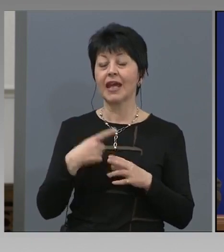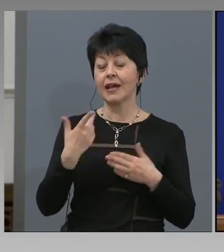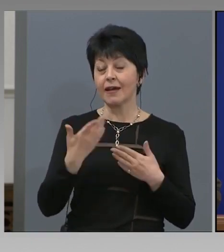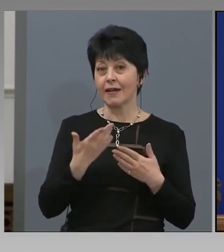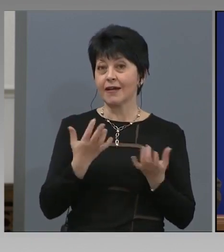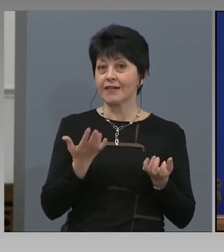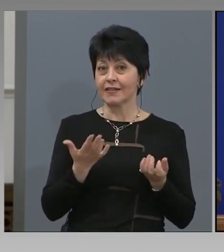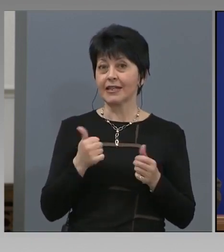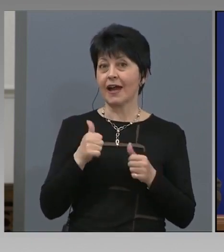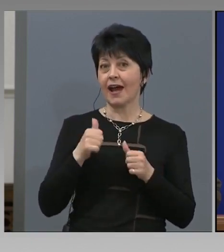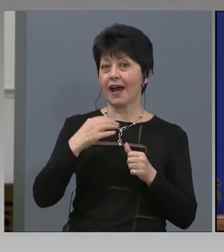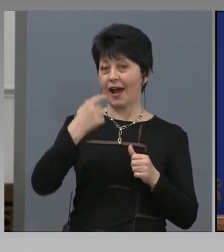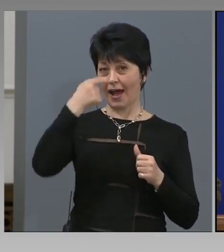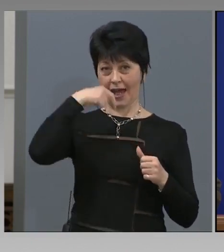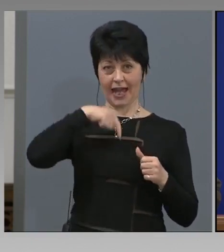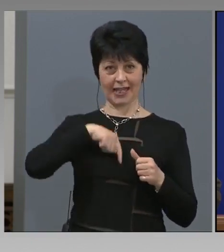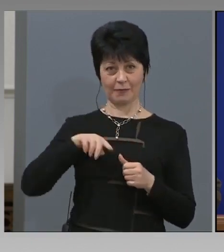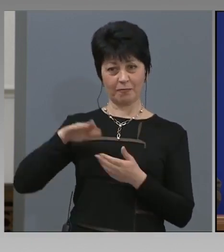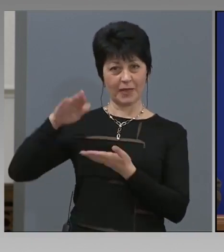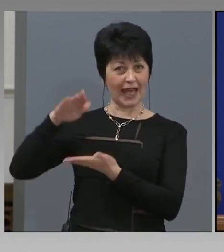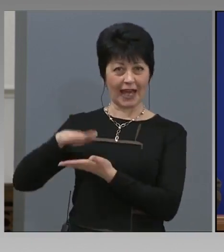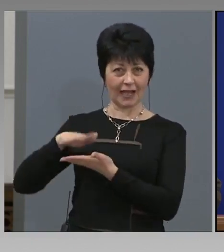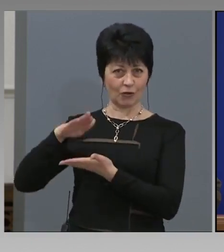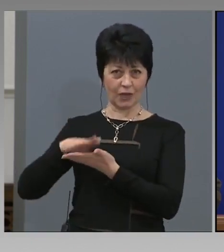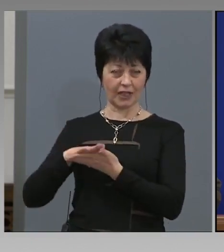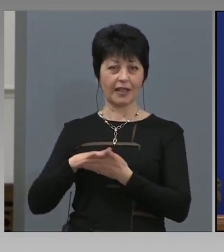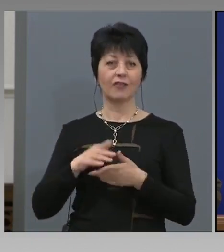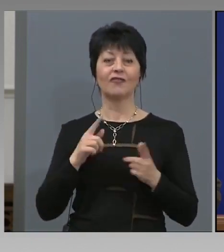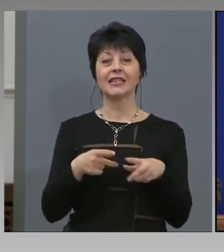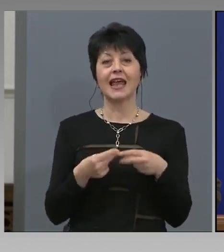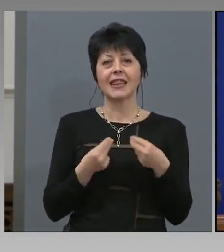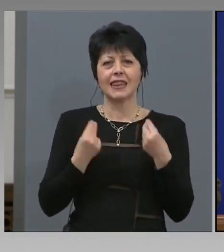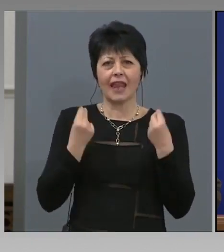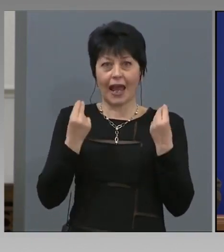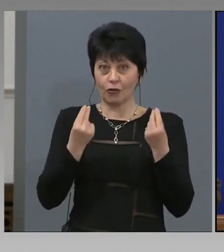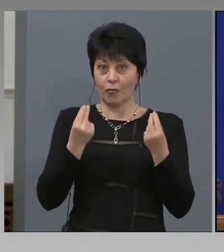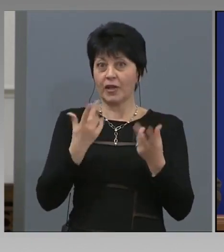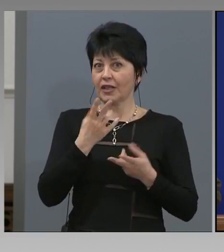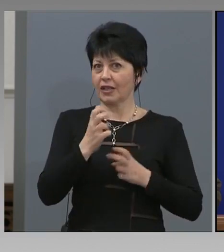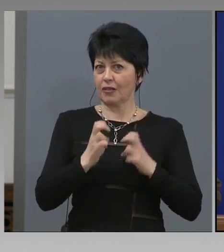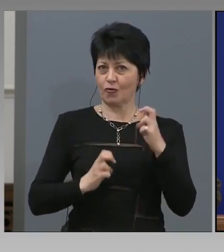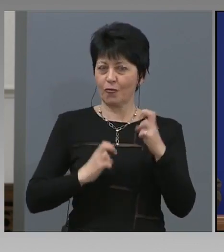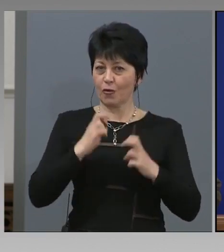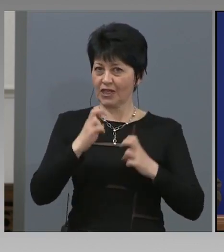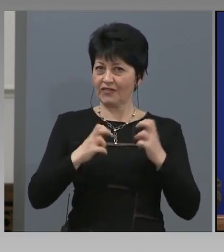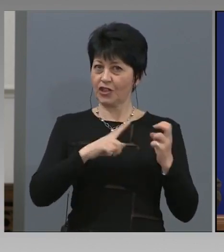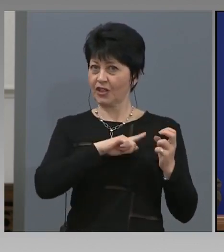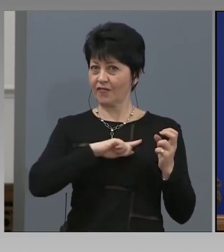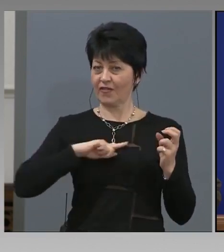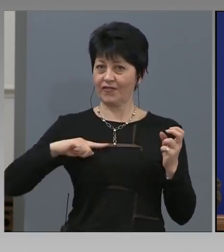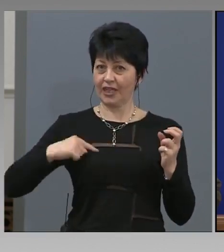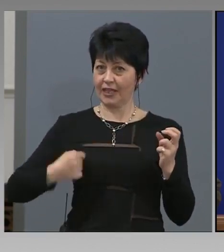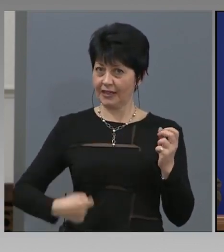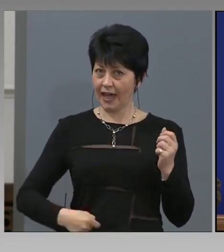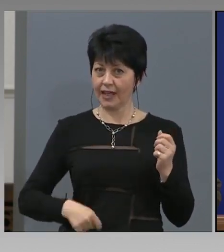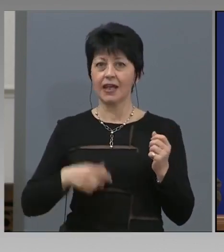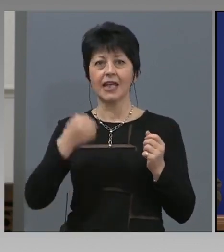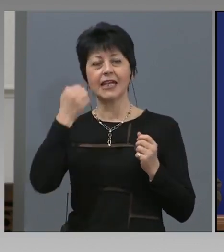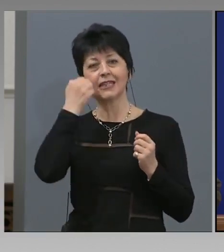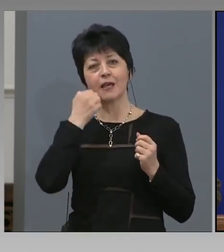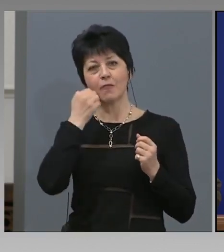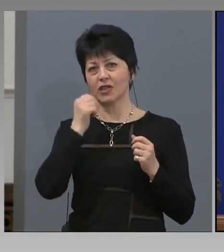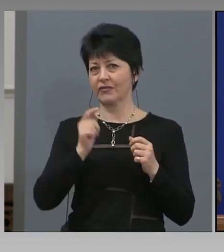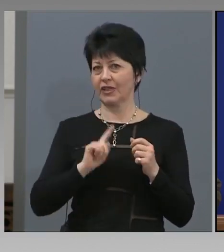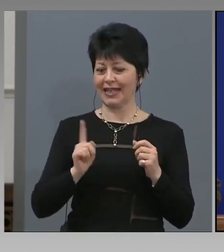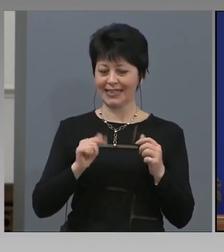са най-добрите респиратори, които произвеждат Китай, и които се ползват не само от